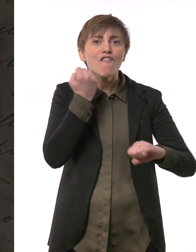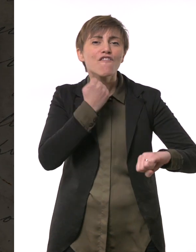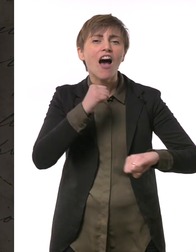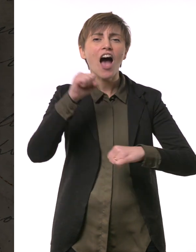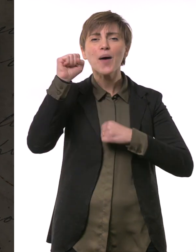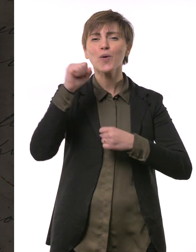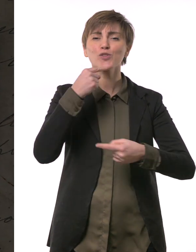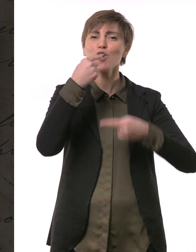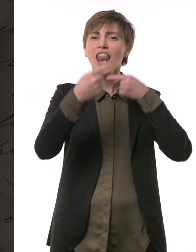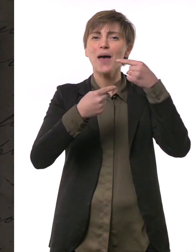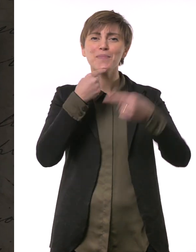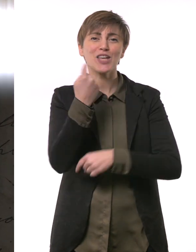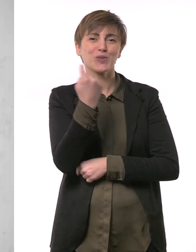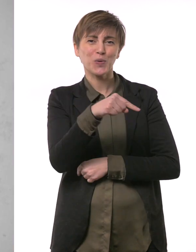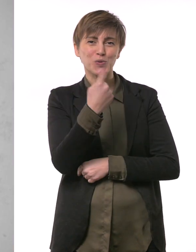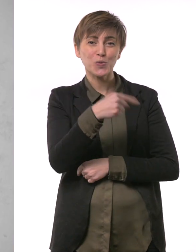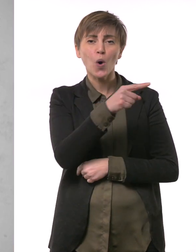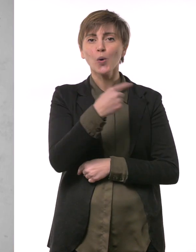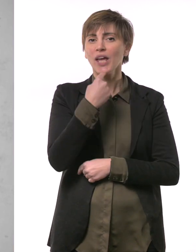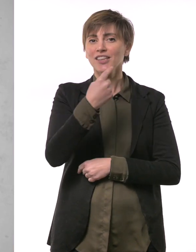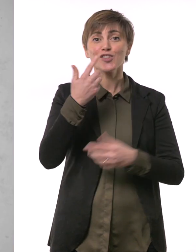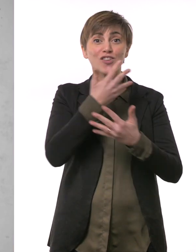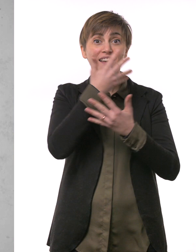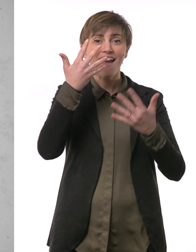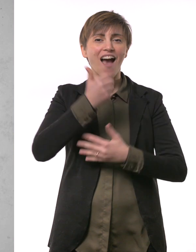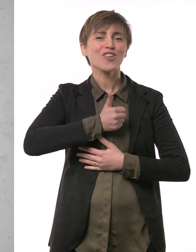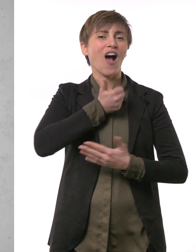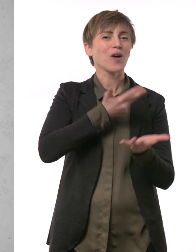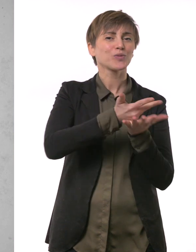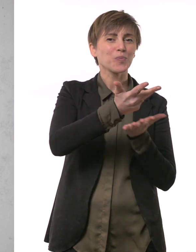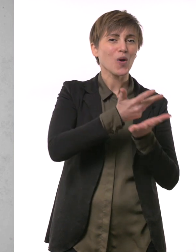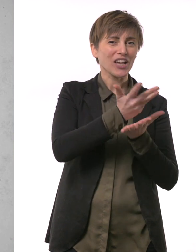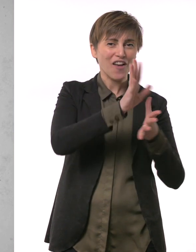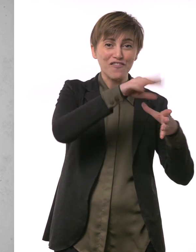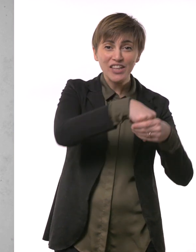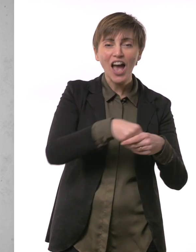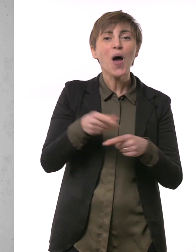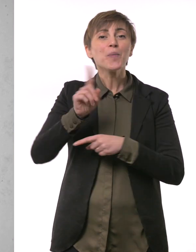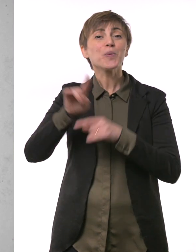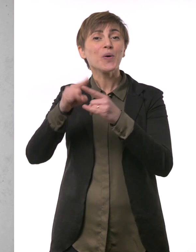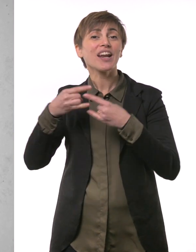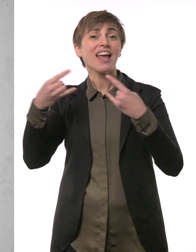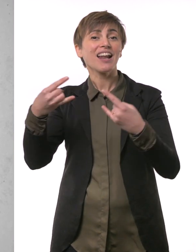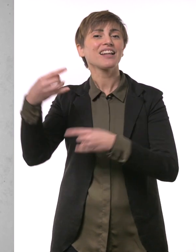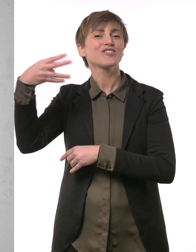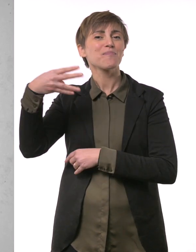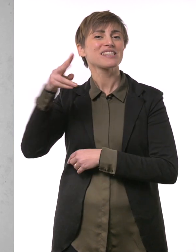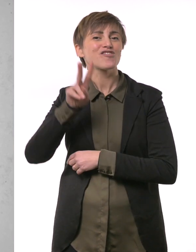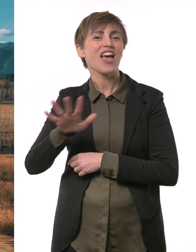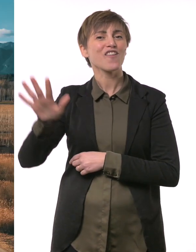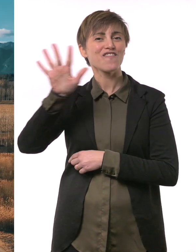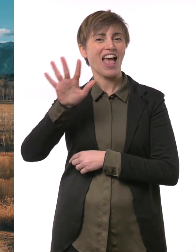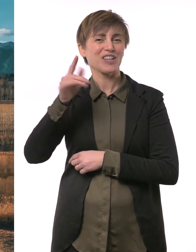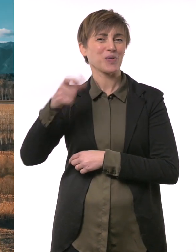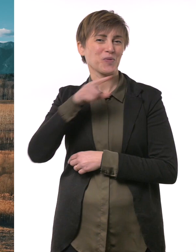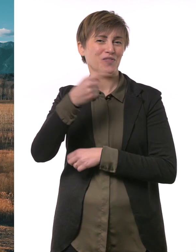scrittore, confidato nell'autobiografia e anche alla redazione del Messaggero Veneto di Udine con cui collaborava. Si